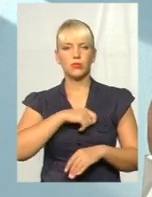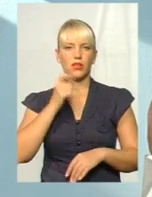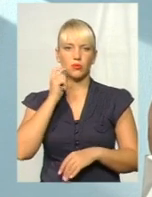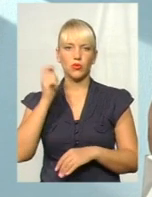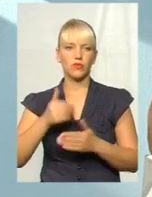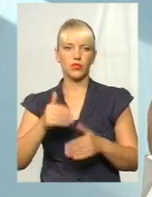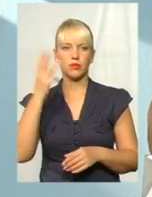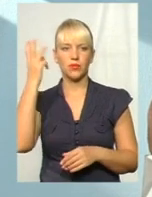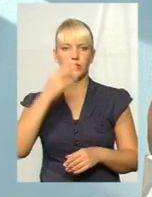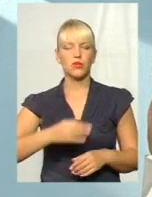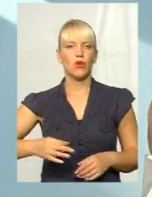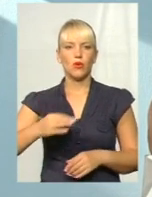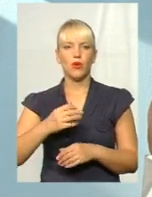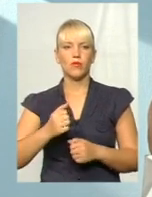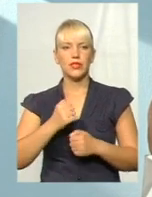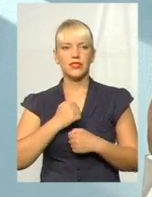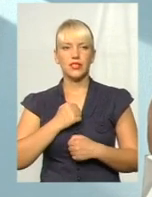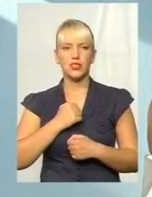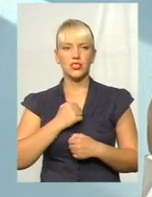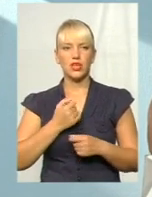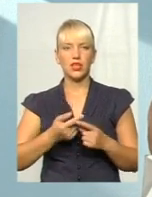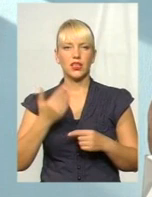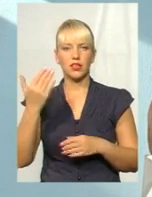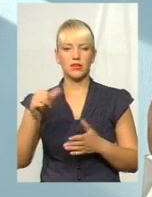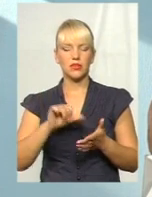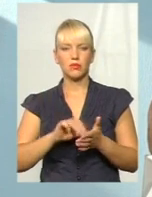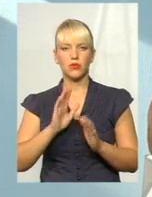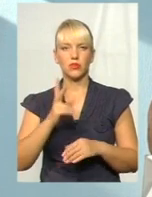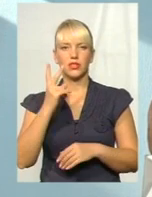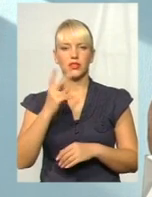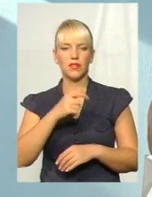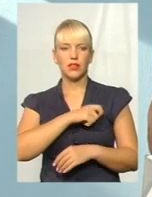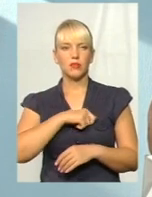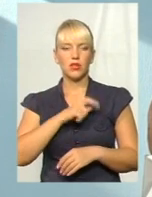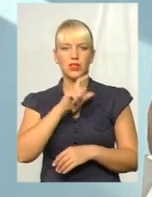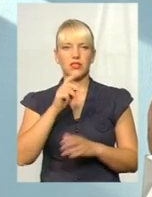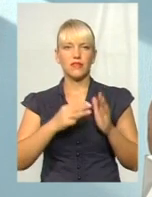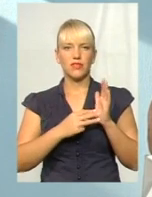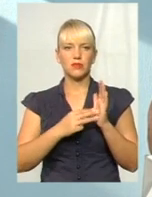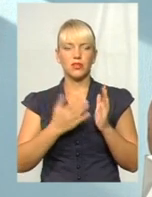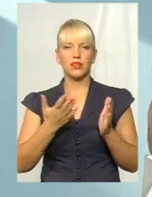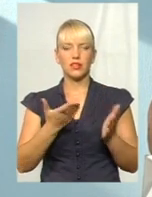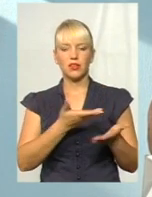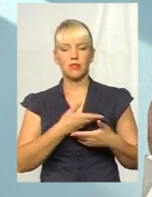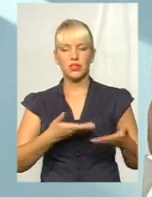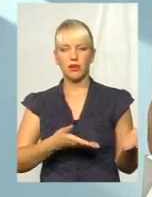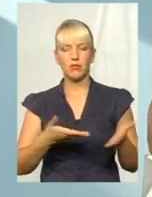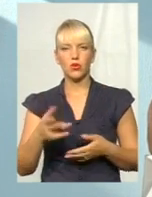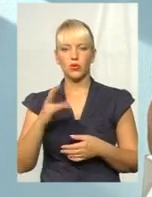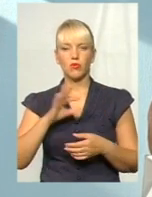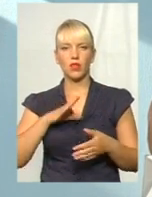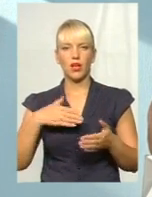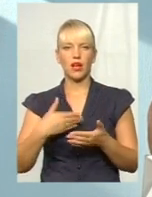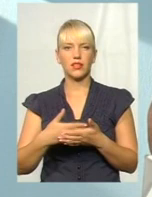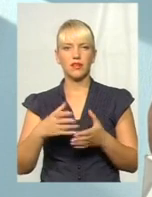від Хмельницької області. На жаль, їх присутність тільки було двох депутатів, з вісьми, яких ми запрошували, але була активна